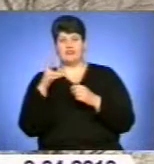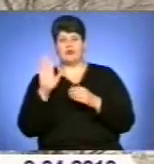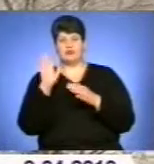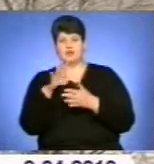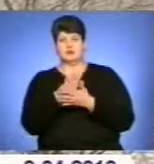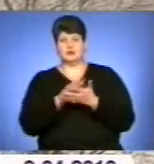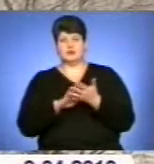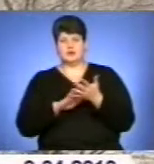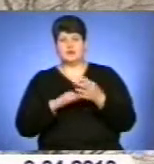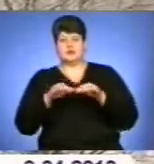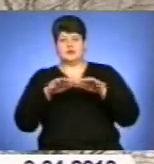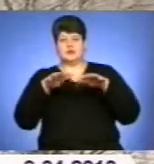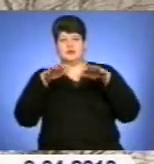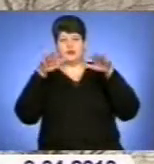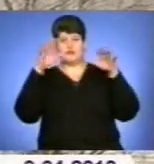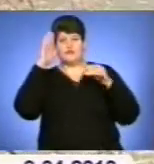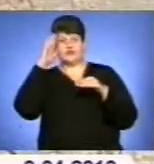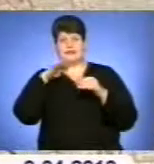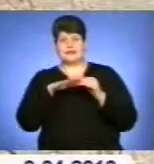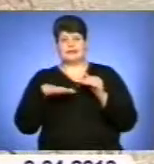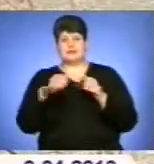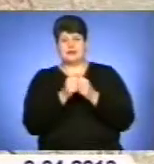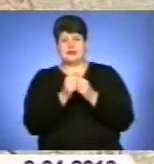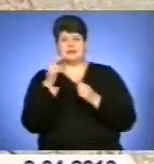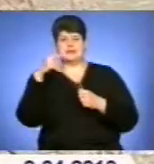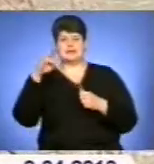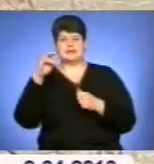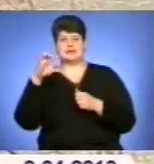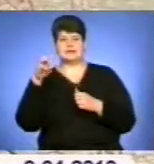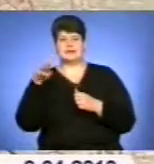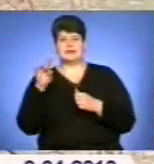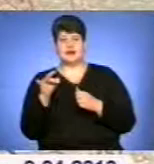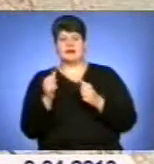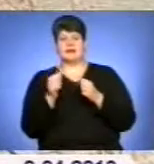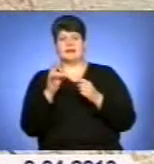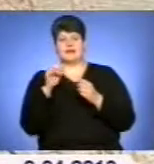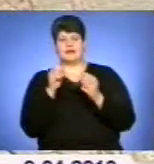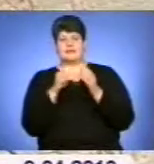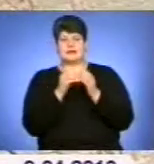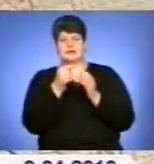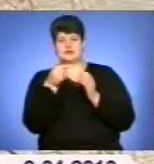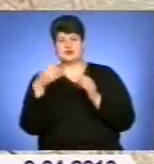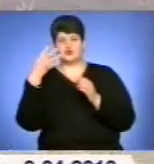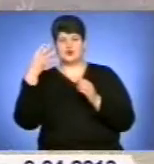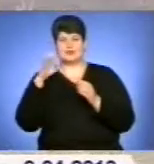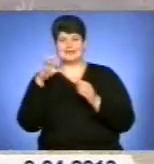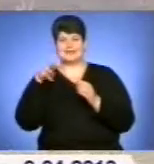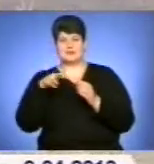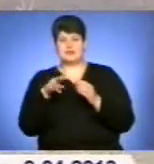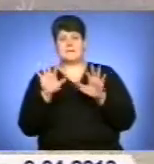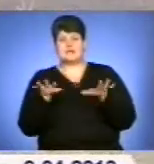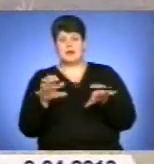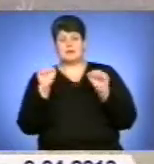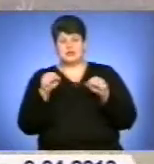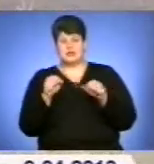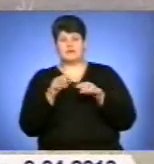підйомів рівнів води на притоках Дністра в області на 10-40 сантиметрів над поточеними рівнями. Місцями можливі